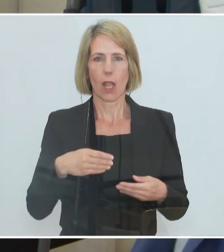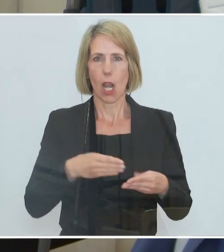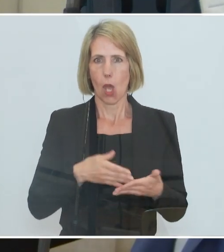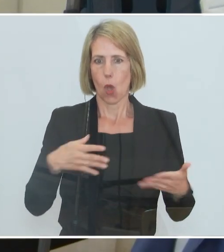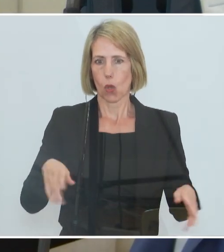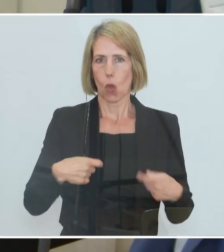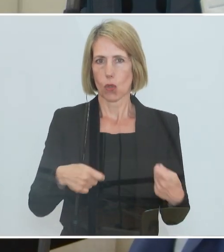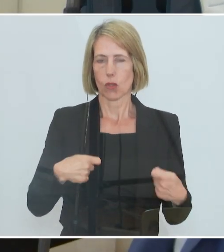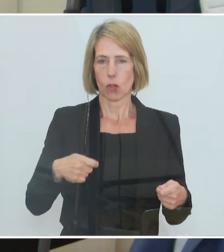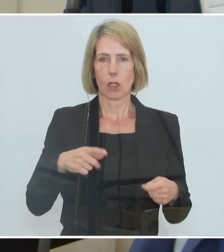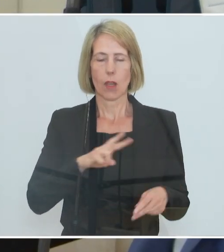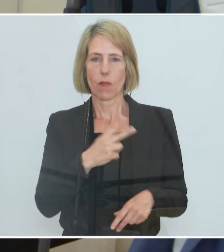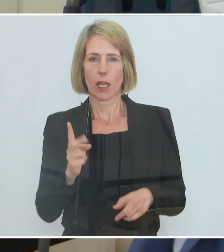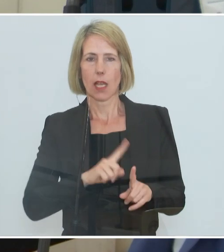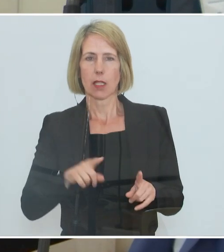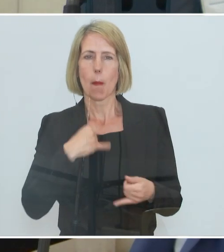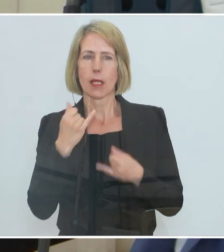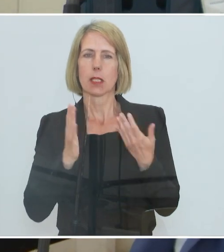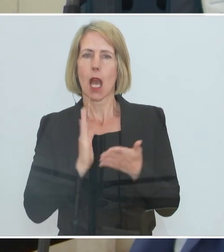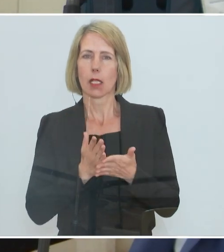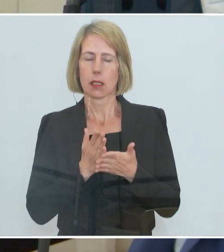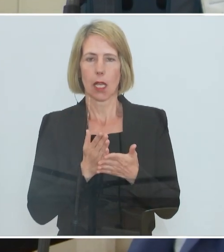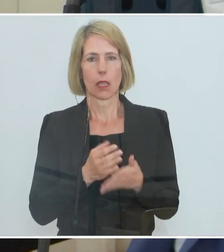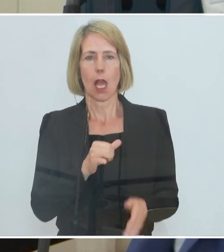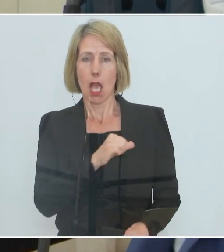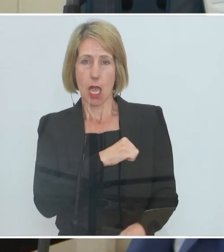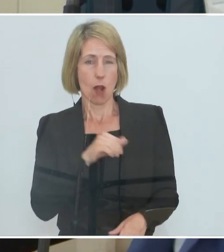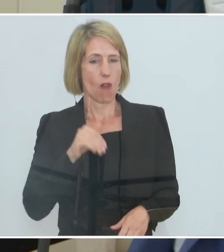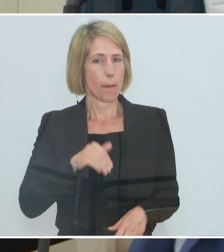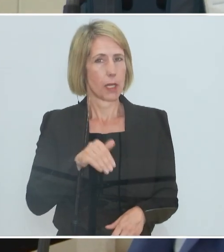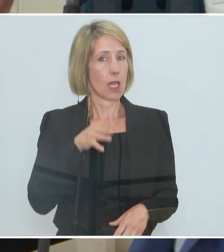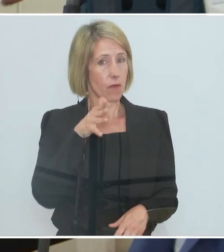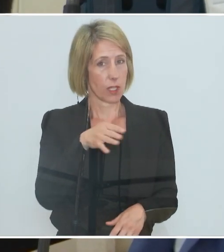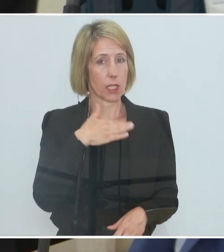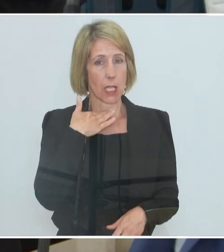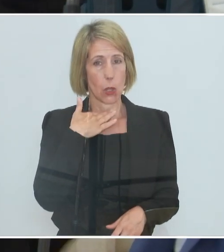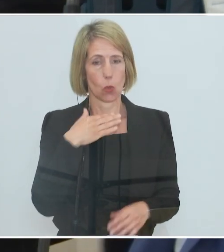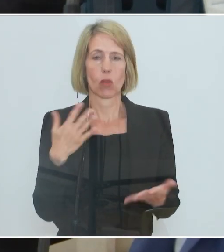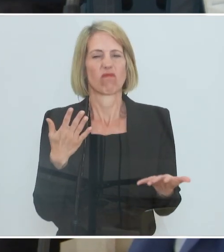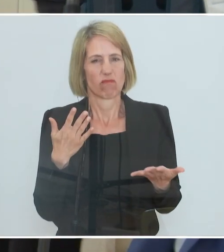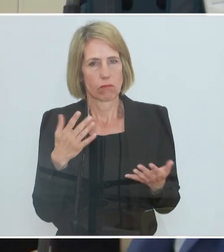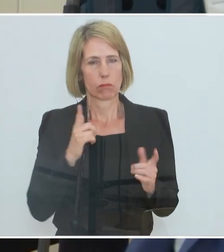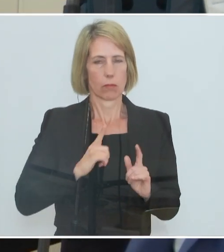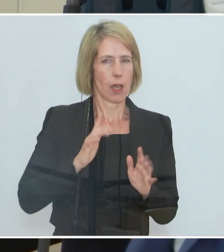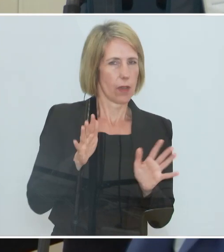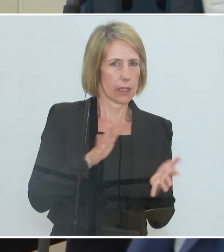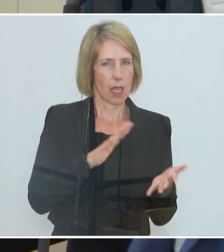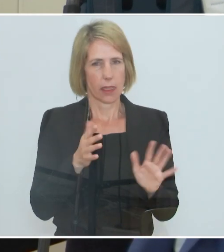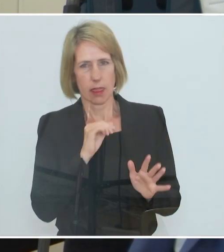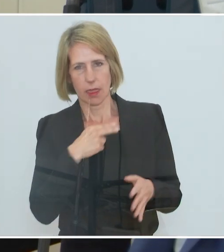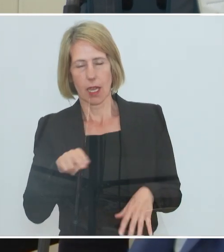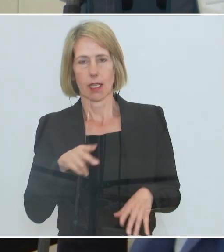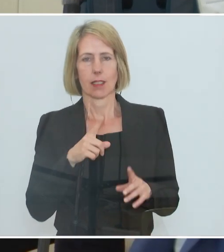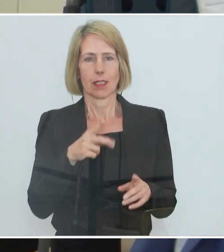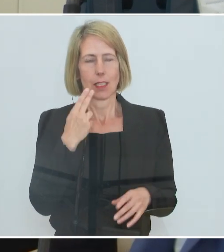bis Ende des Jahres. Wie viel mehr werden da die 11 Milliarden reichen? Ich gehe mal davon aus, wahrscheinlich nicht. Herr Kocher,